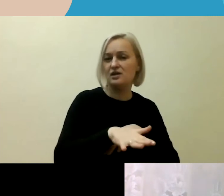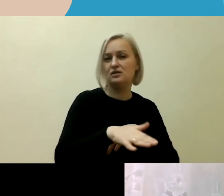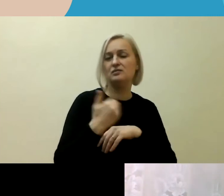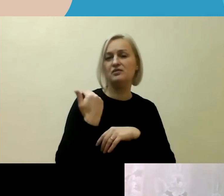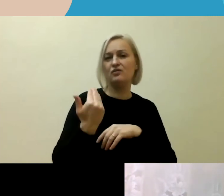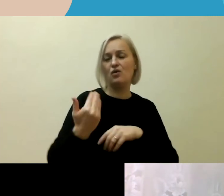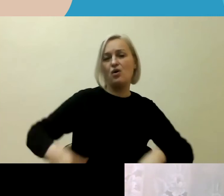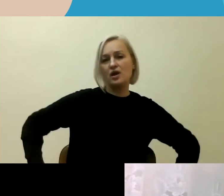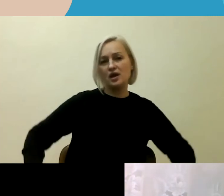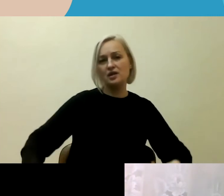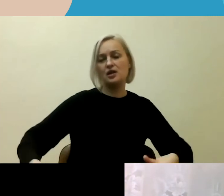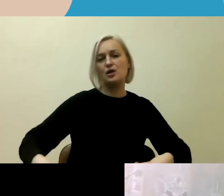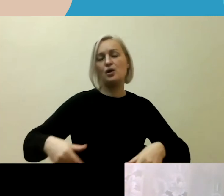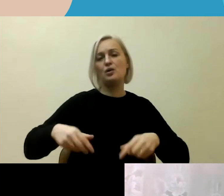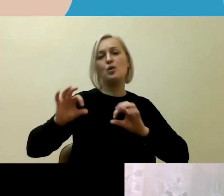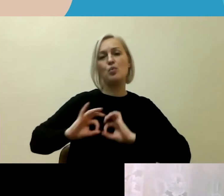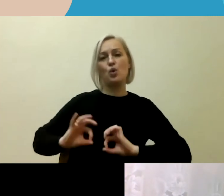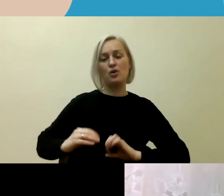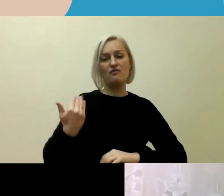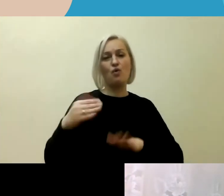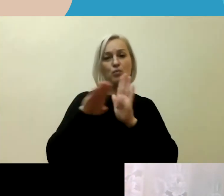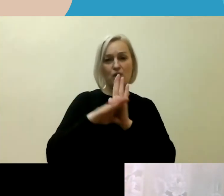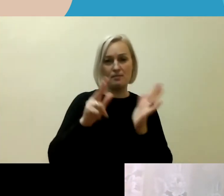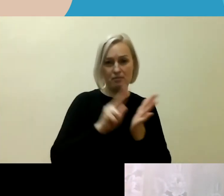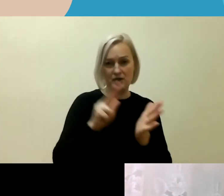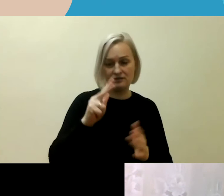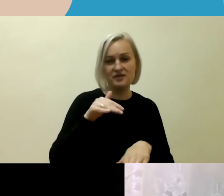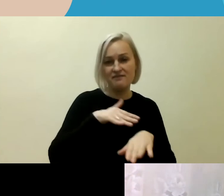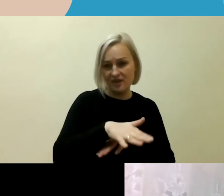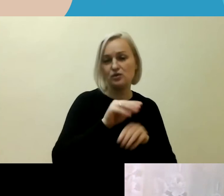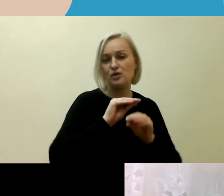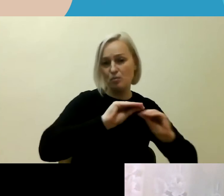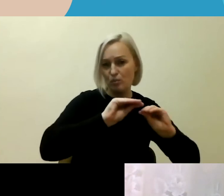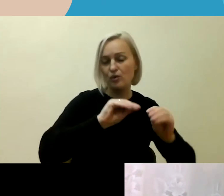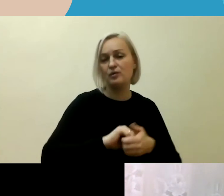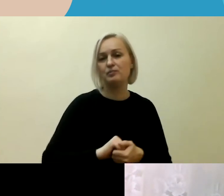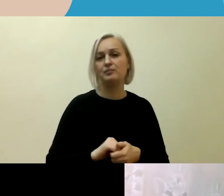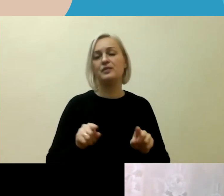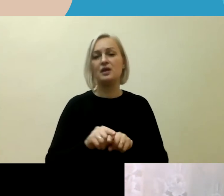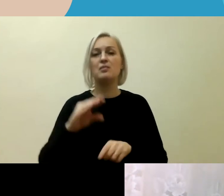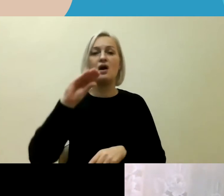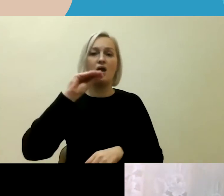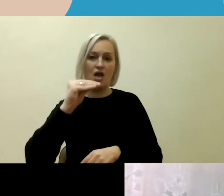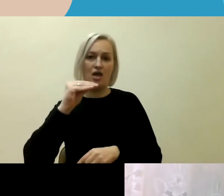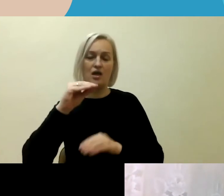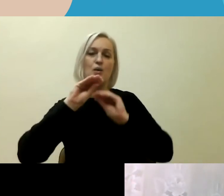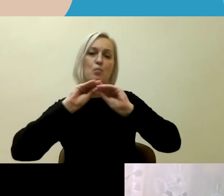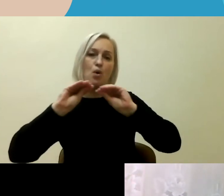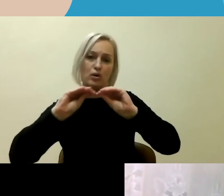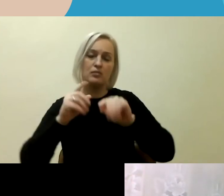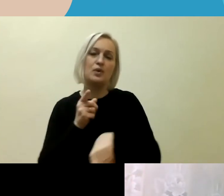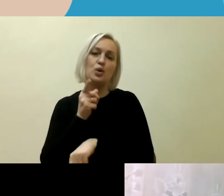programą. Ir taip pat jau minėti E-mokymai, tai yra nuotoliniai mokymai,